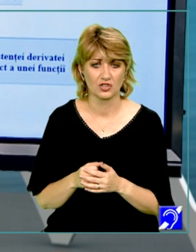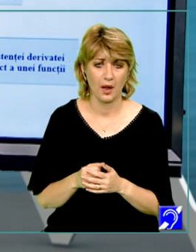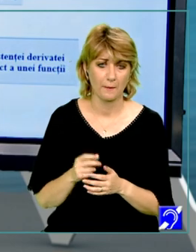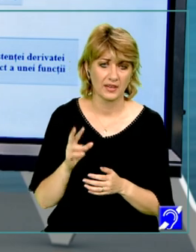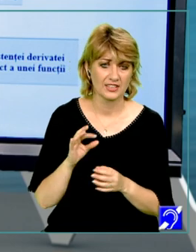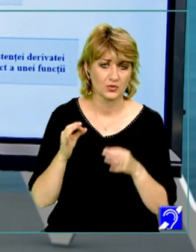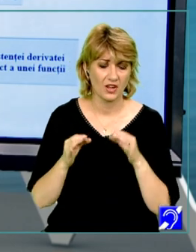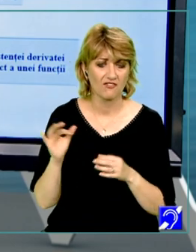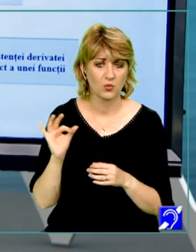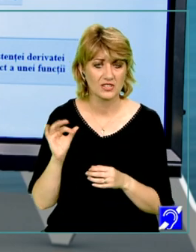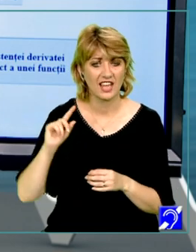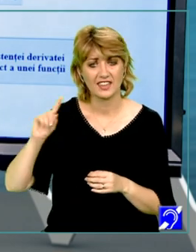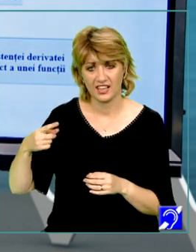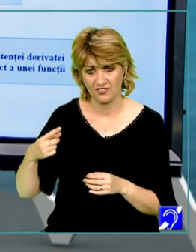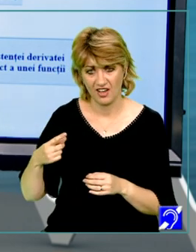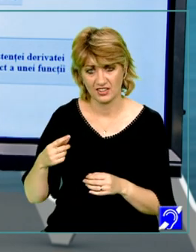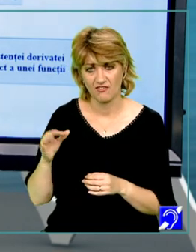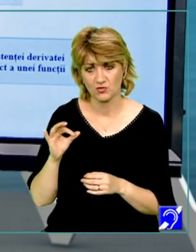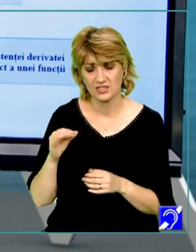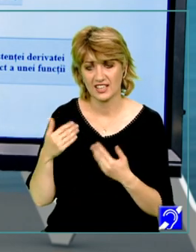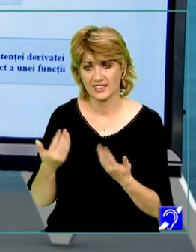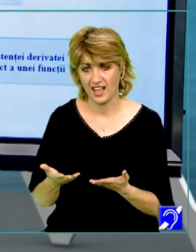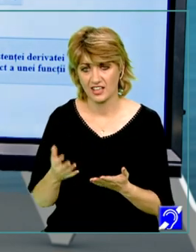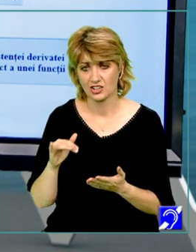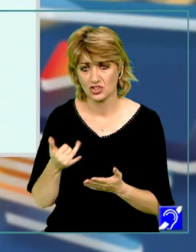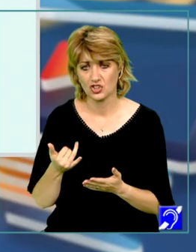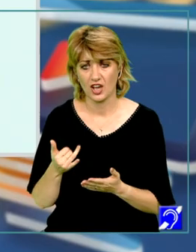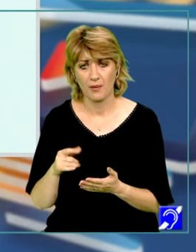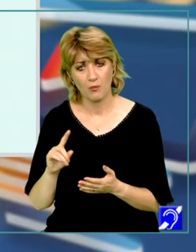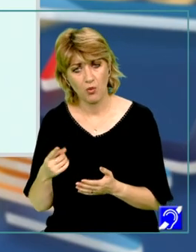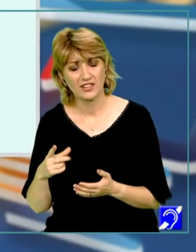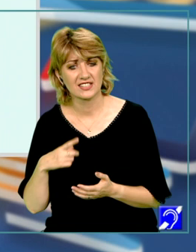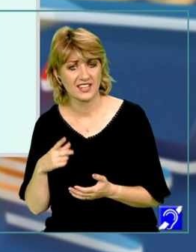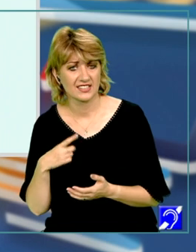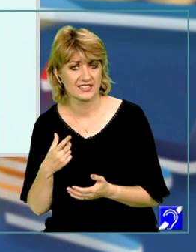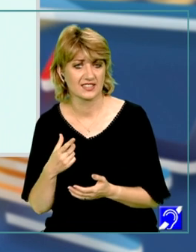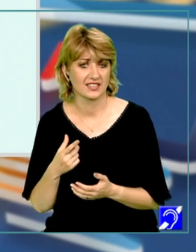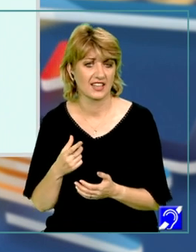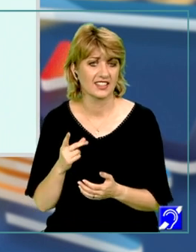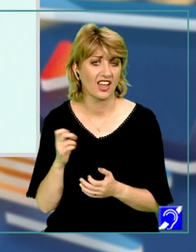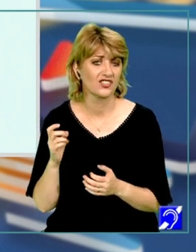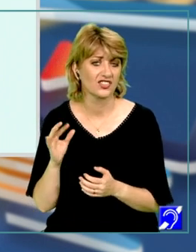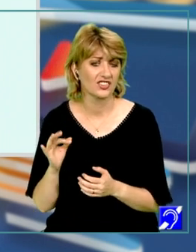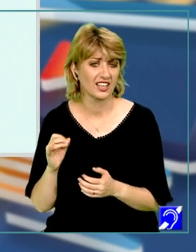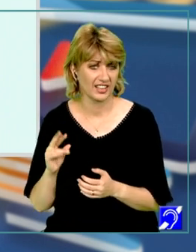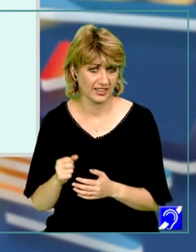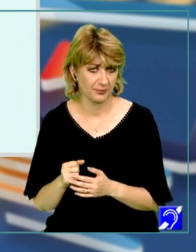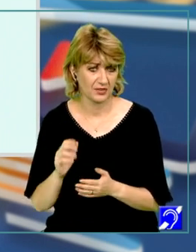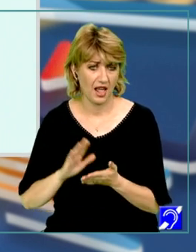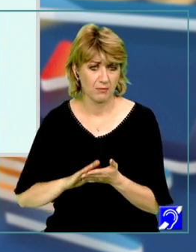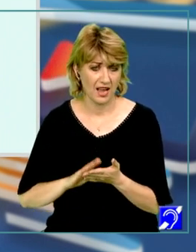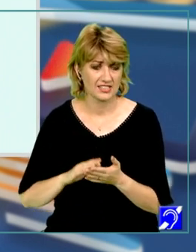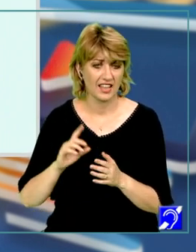funcția derivată a funcției date și poate să existe, dar nu este finită. Am spus că la baza